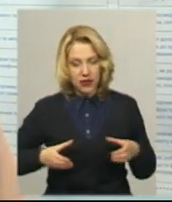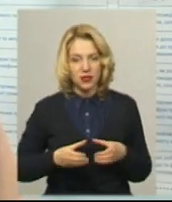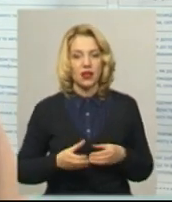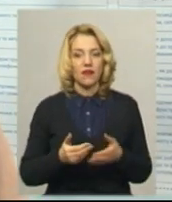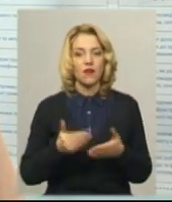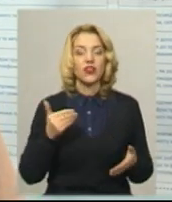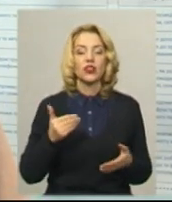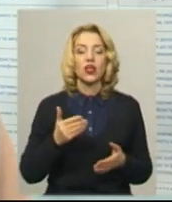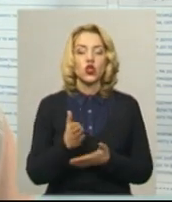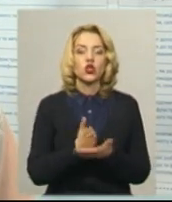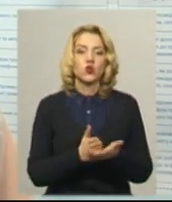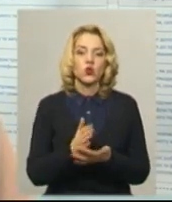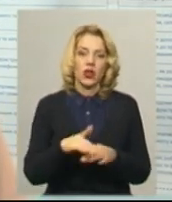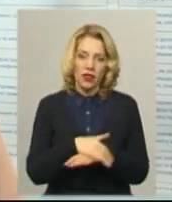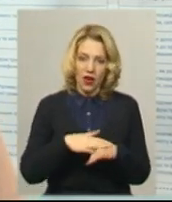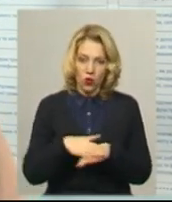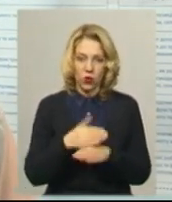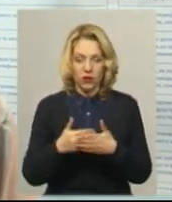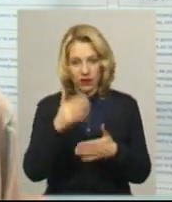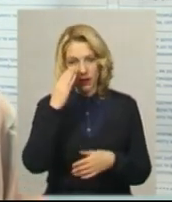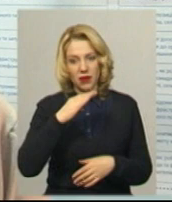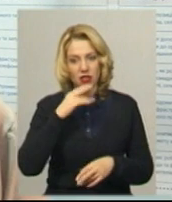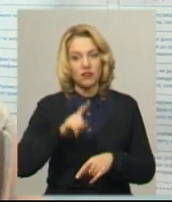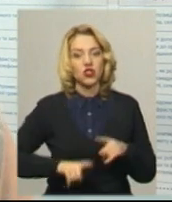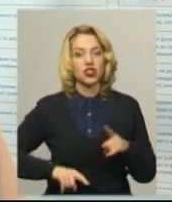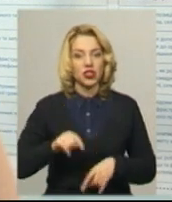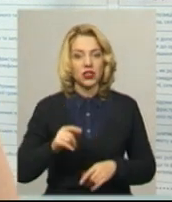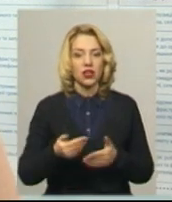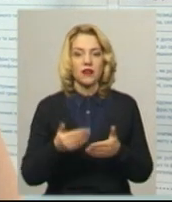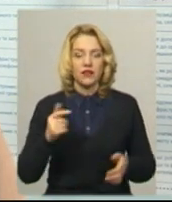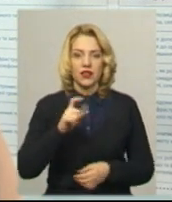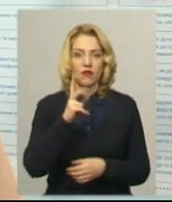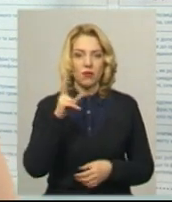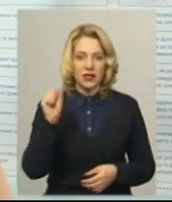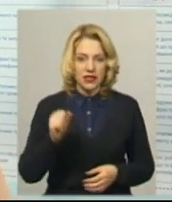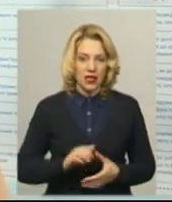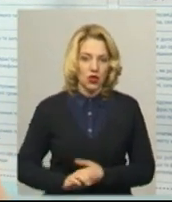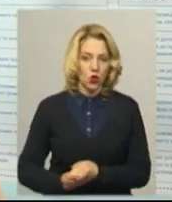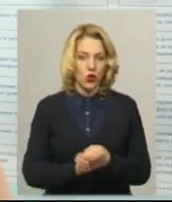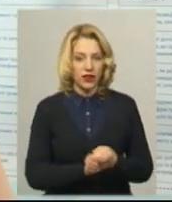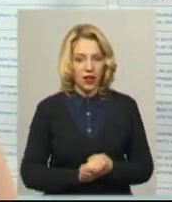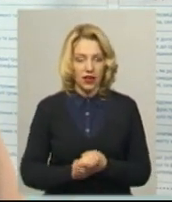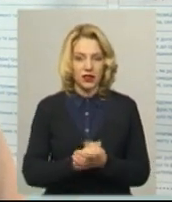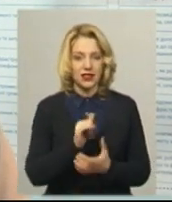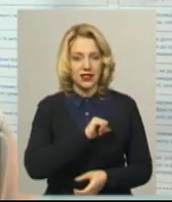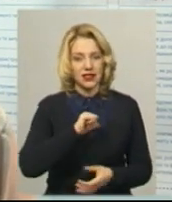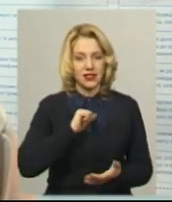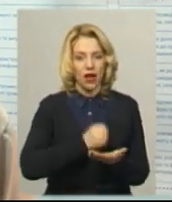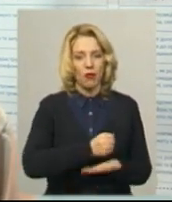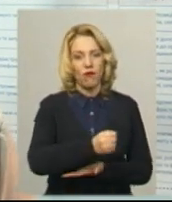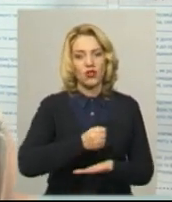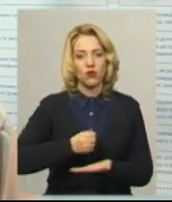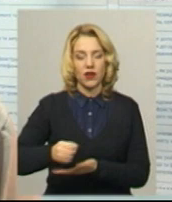«Слуги народу», від «Батьківщини», від «Європейської солідарності» і самовисуванці